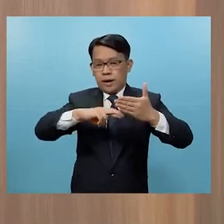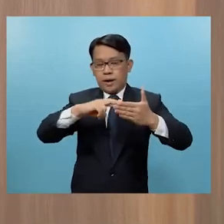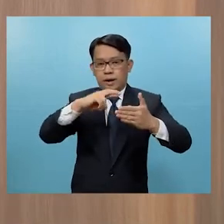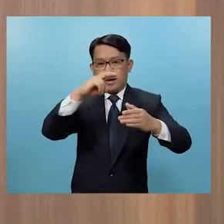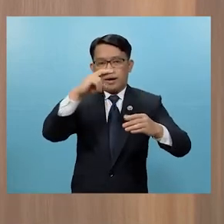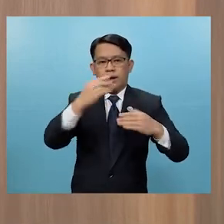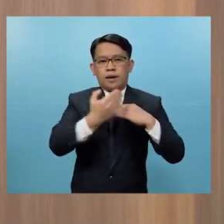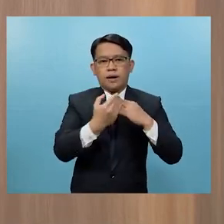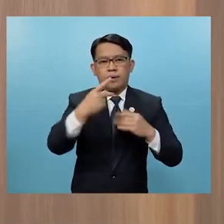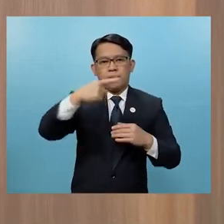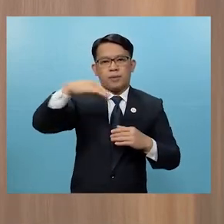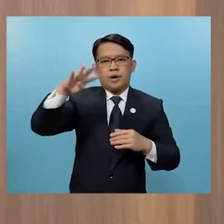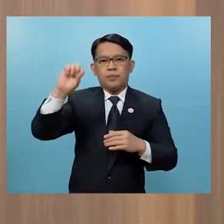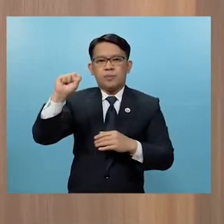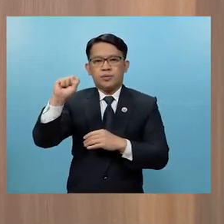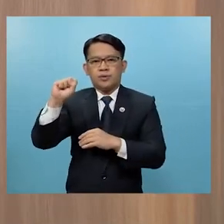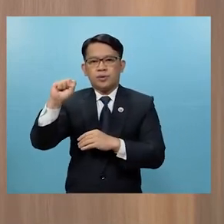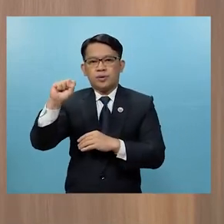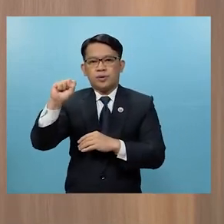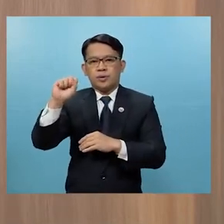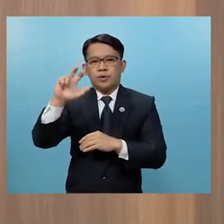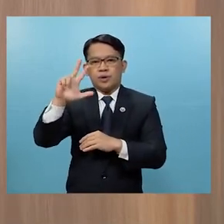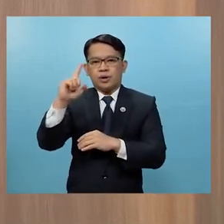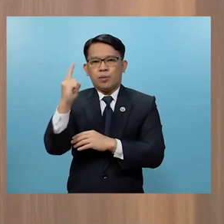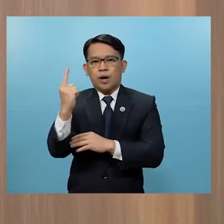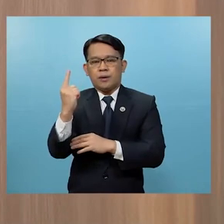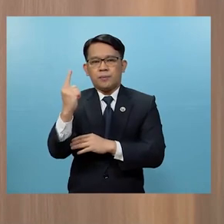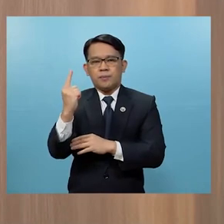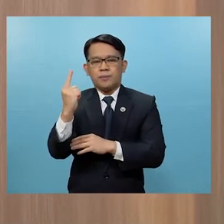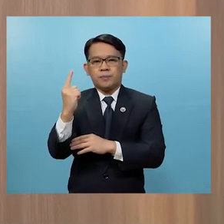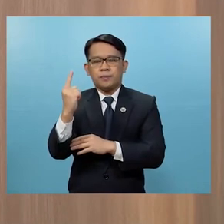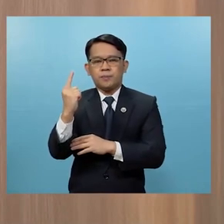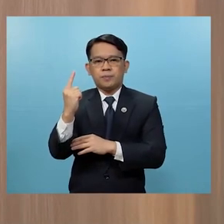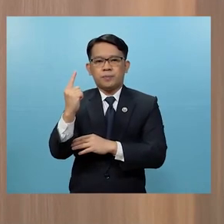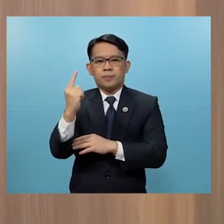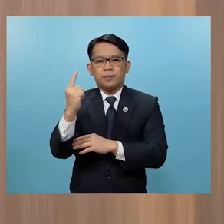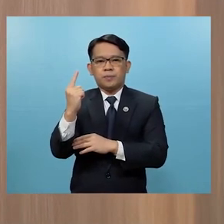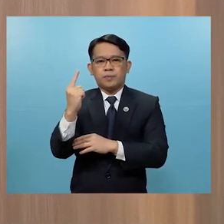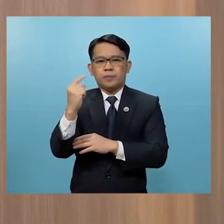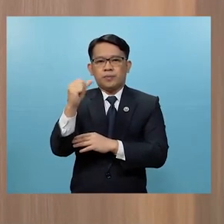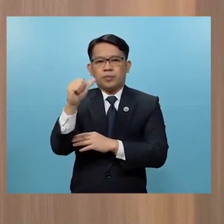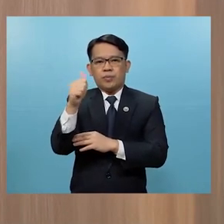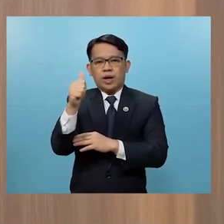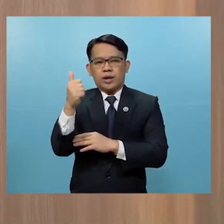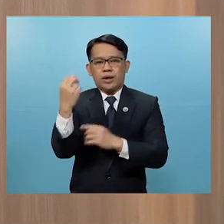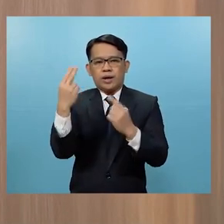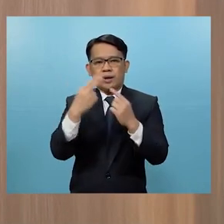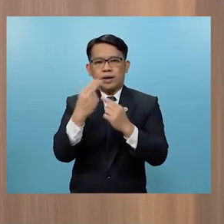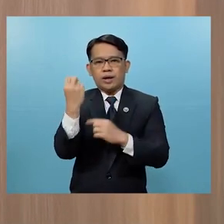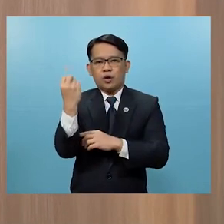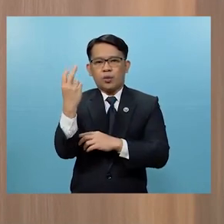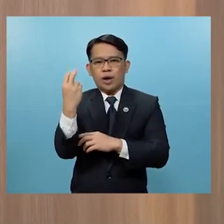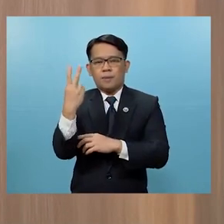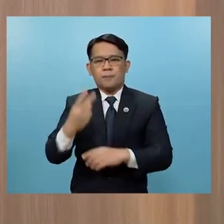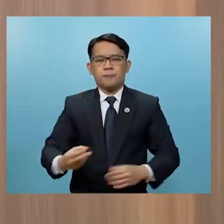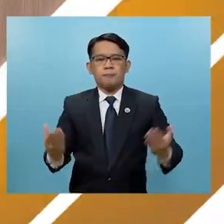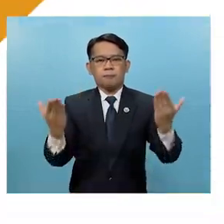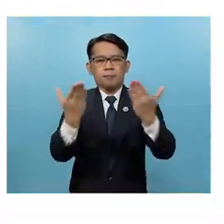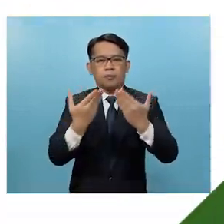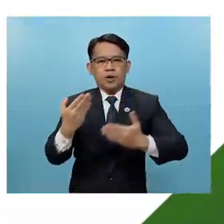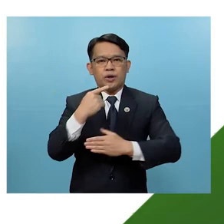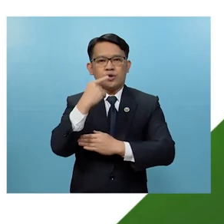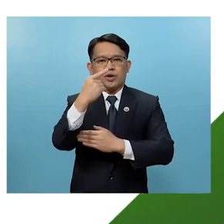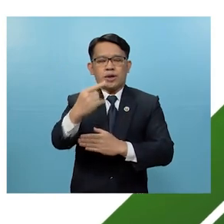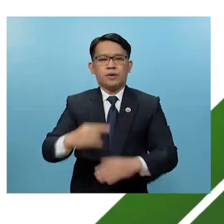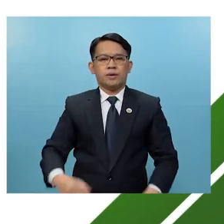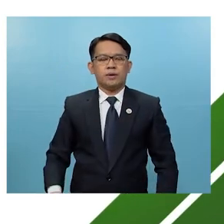kaibigan sa Kawikaan sa 31 sa 10 hanggang 12 Ganito po ang